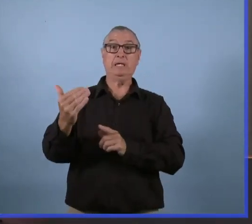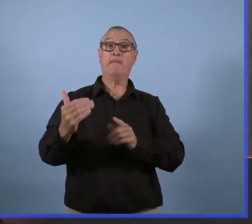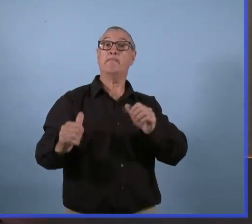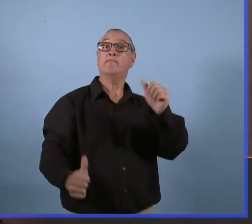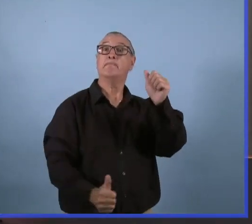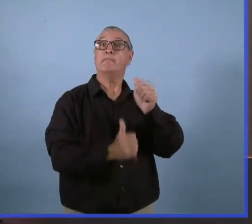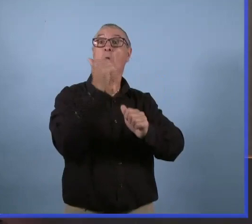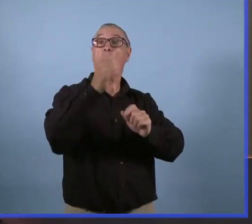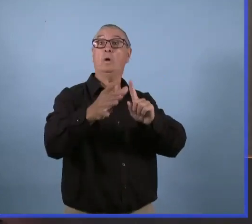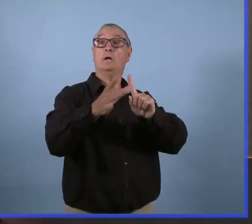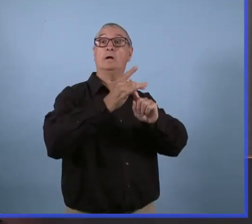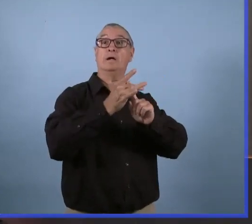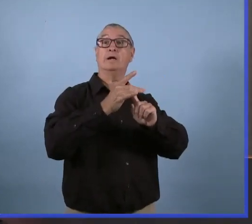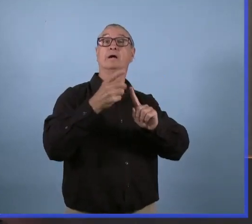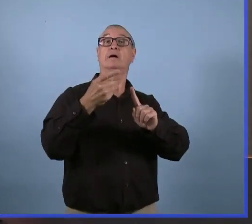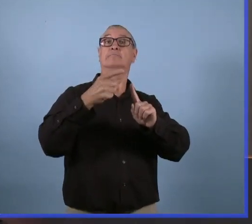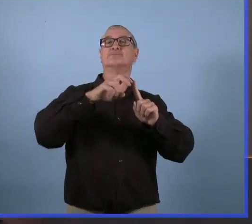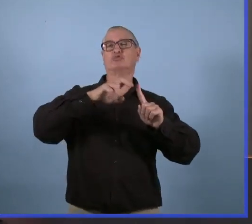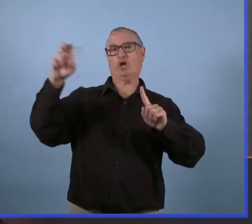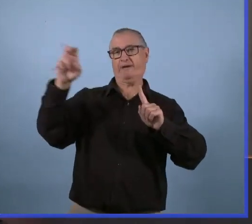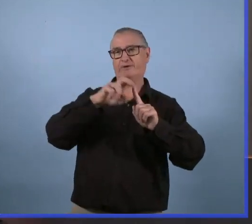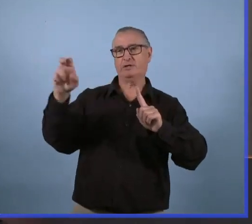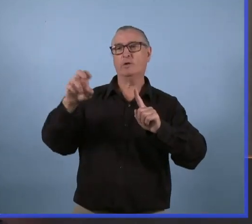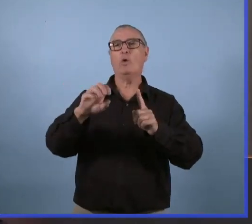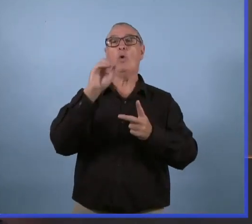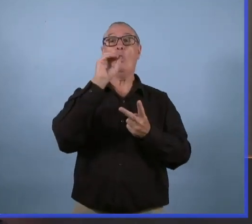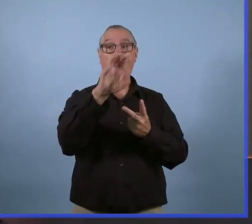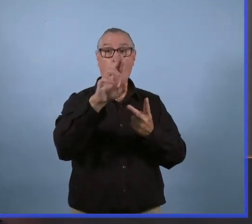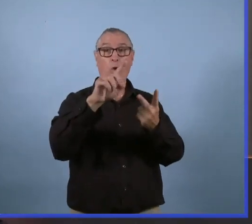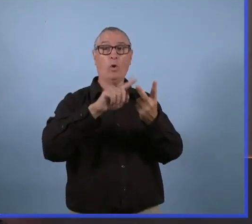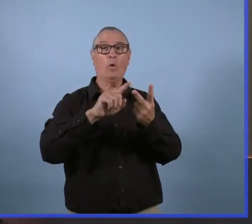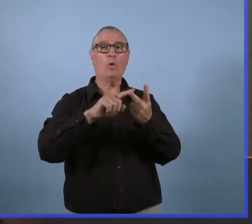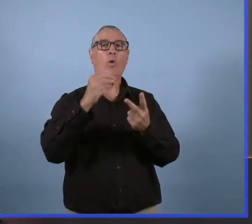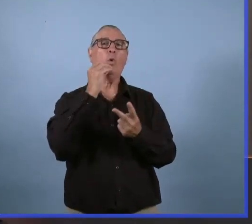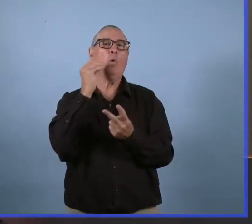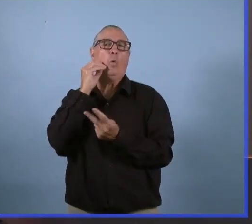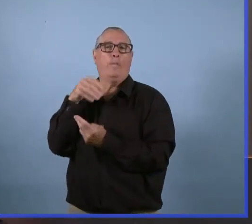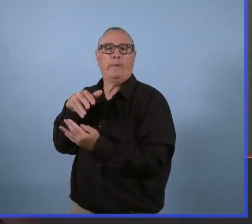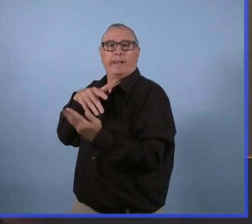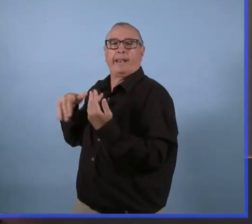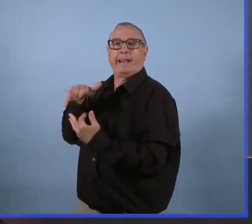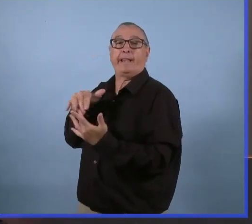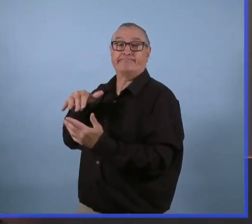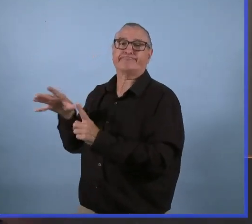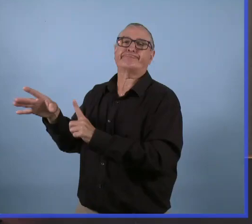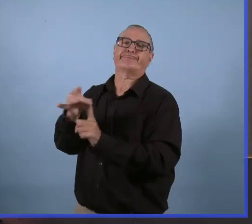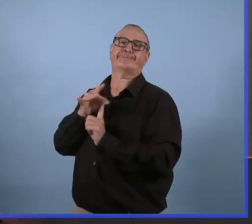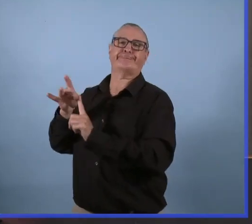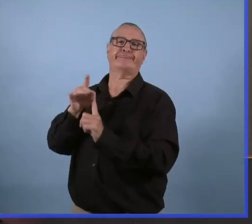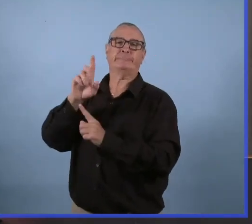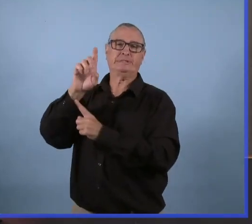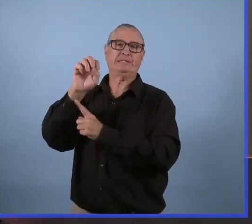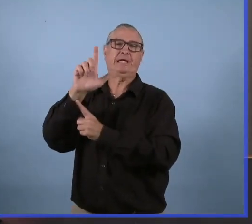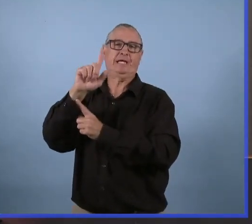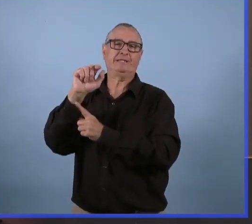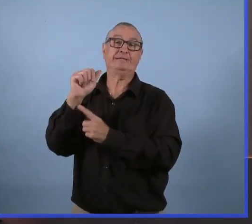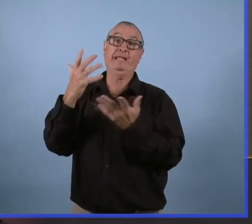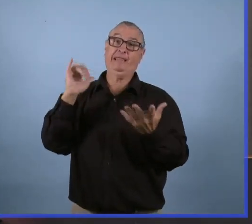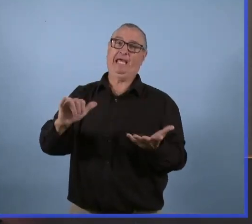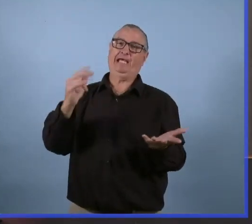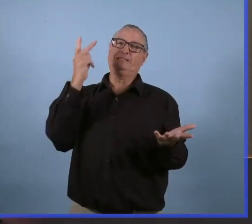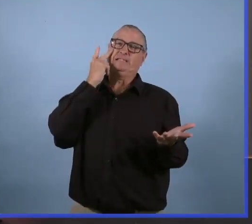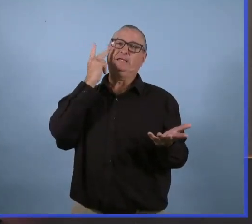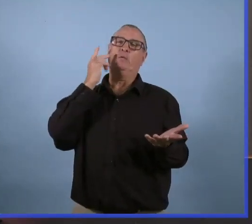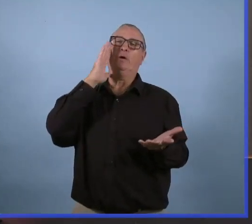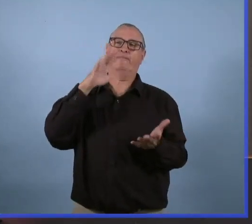de variant Delta sont liés au voyage et aux transmissions au